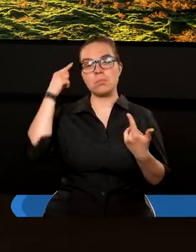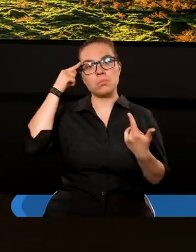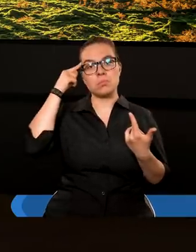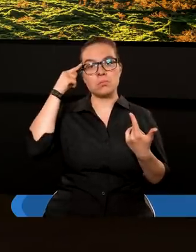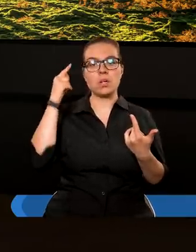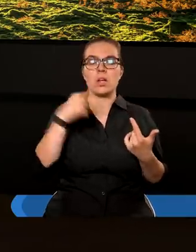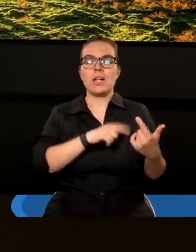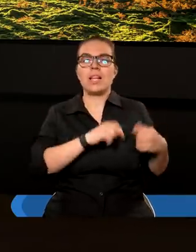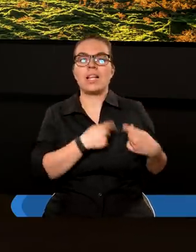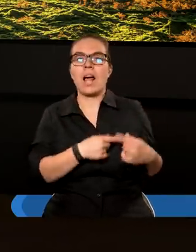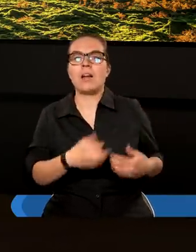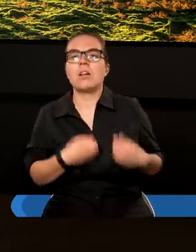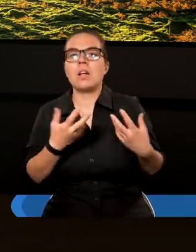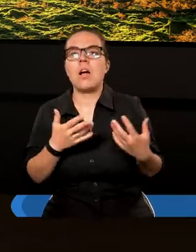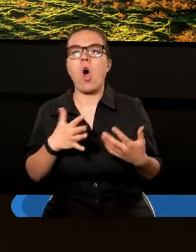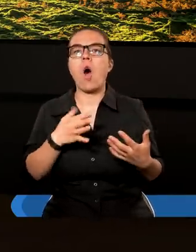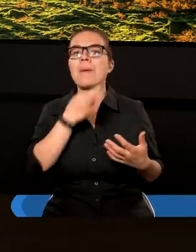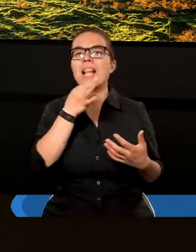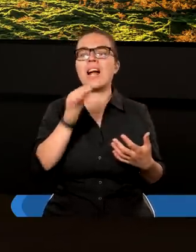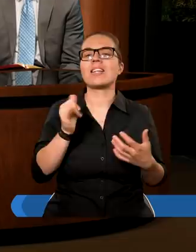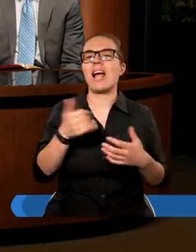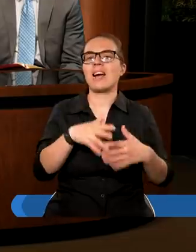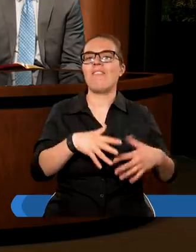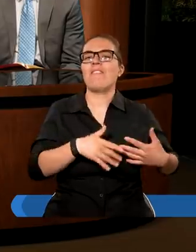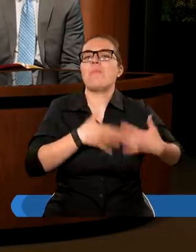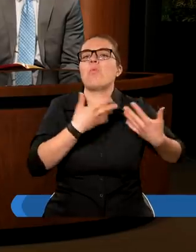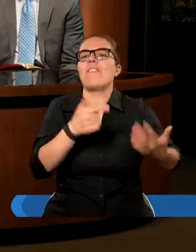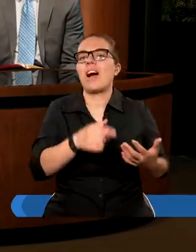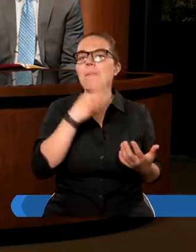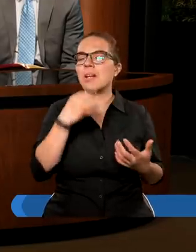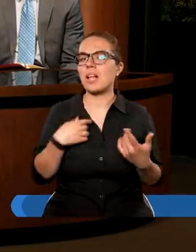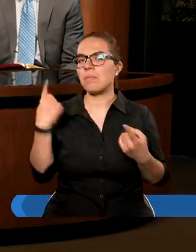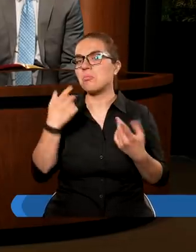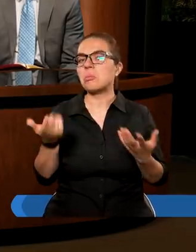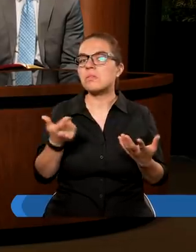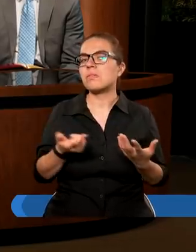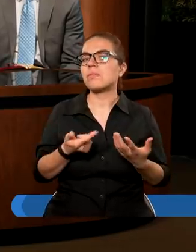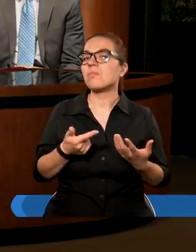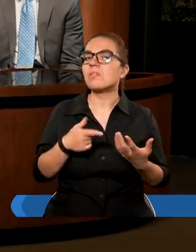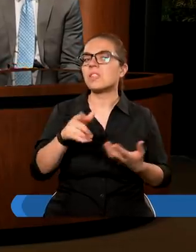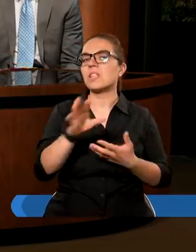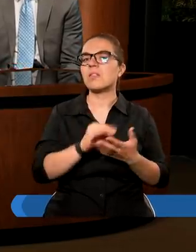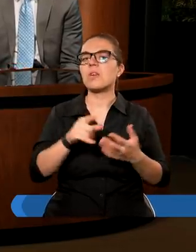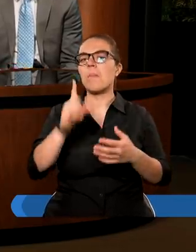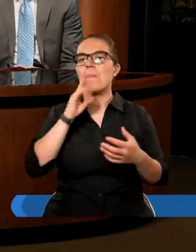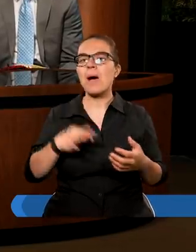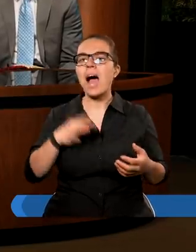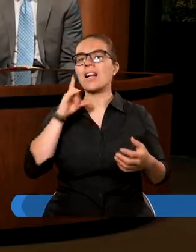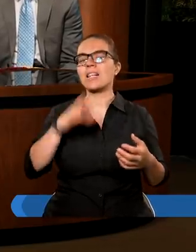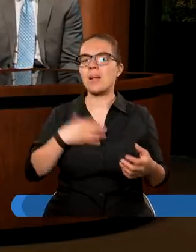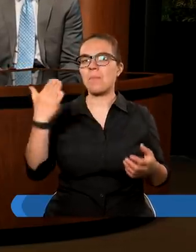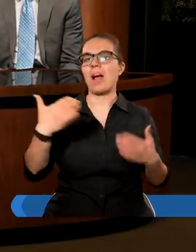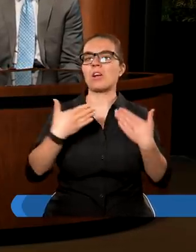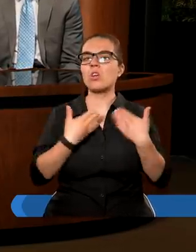wypływa z serc tych nieprzygotowanych osób? W wersecie jedenastym krzyczą one Panie, Panie,